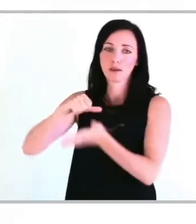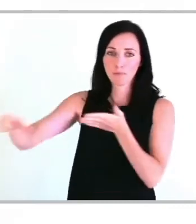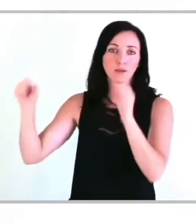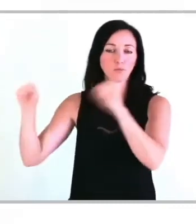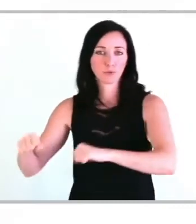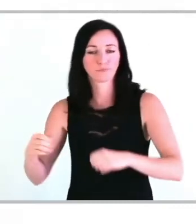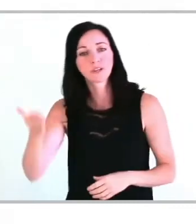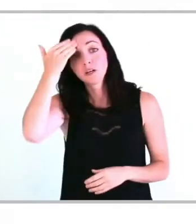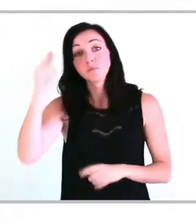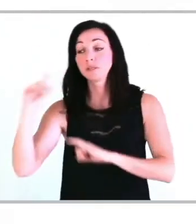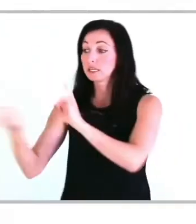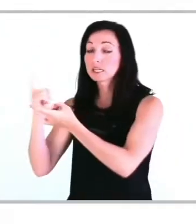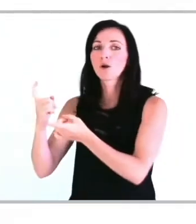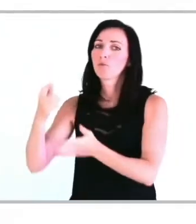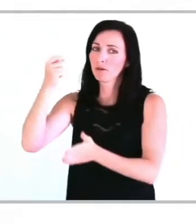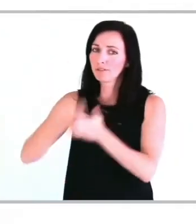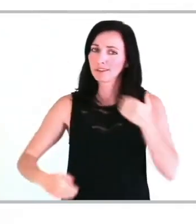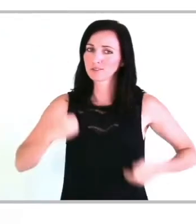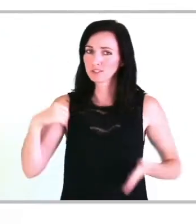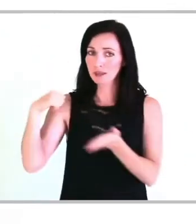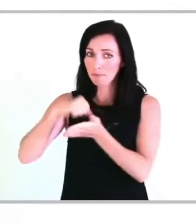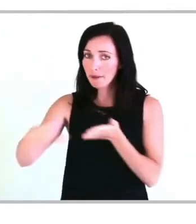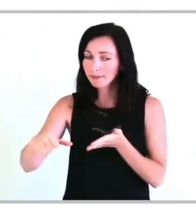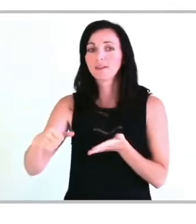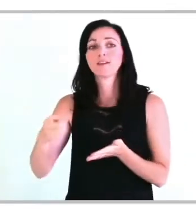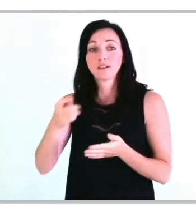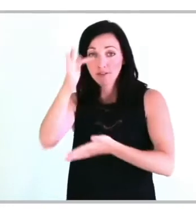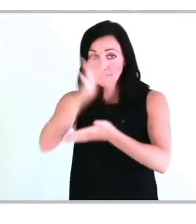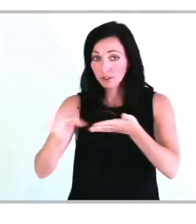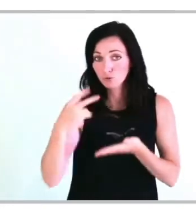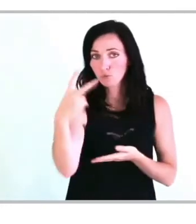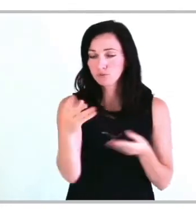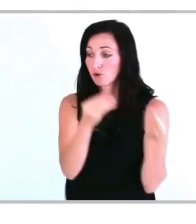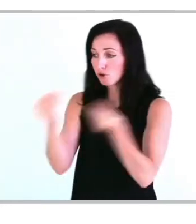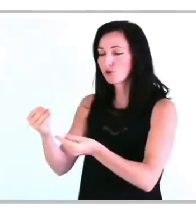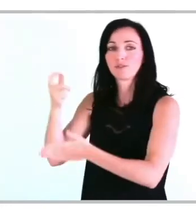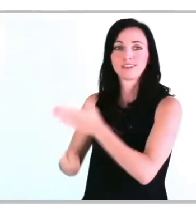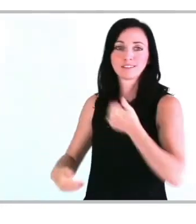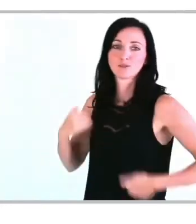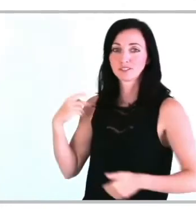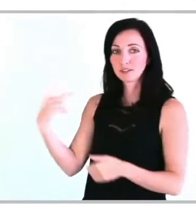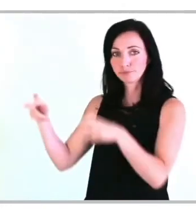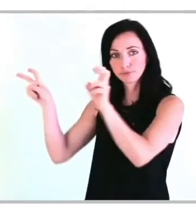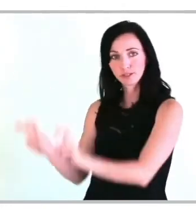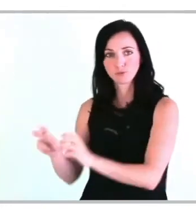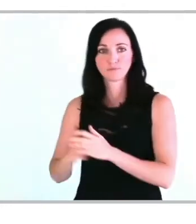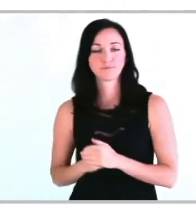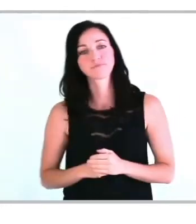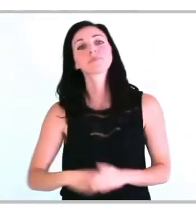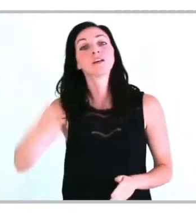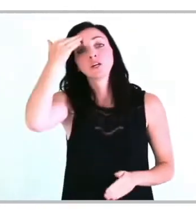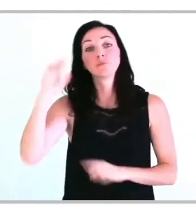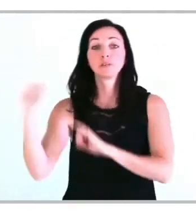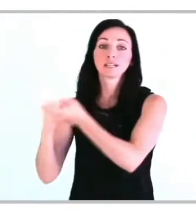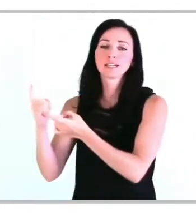de plus de 20 salariés sans accord agréé sont susceptibles de payer une contribution handicap. Si votre client paie une